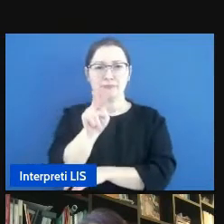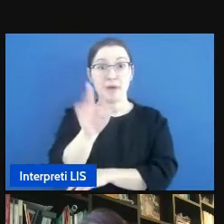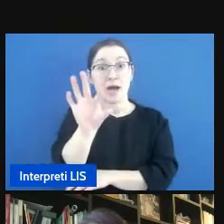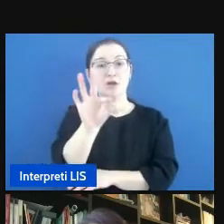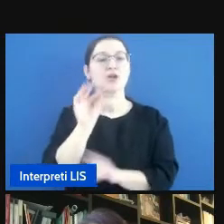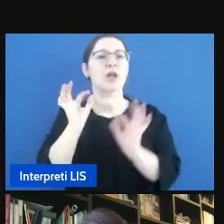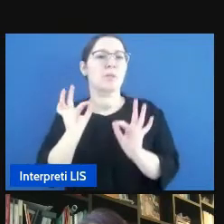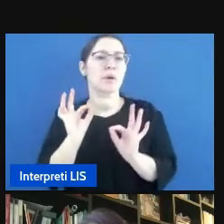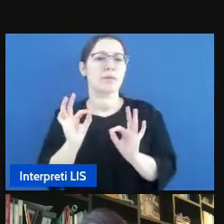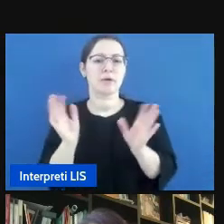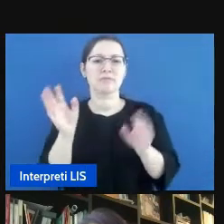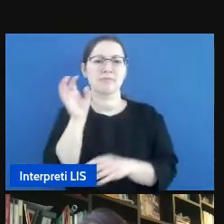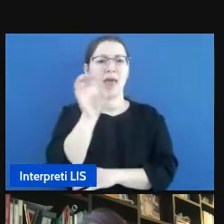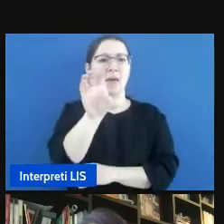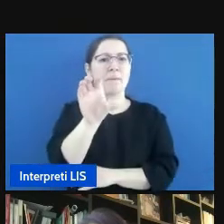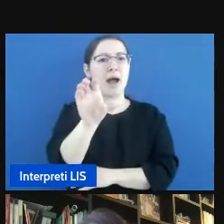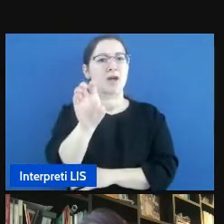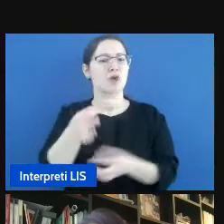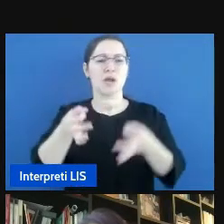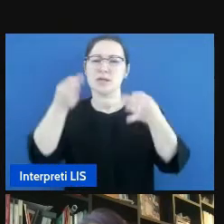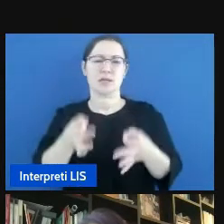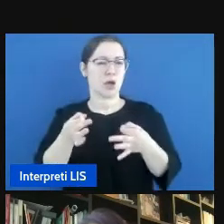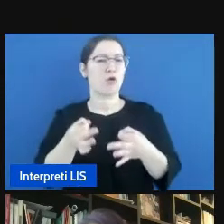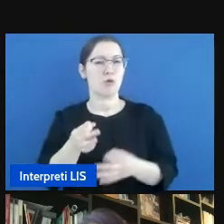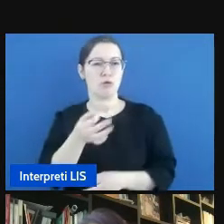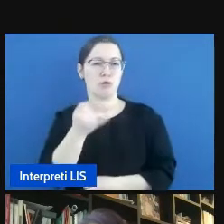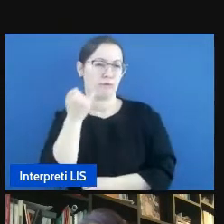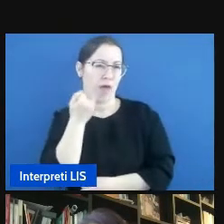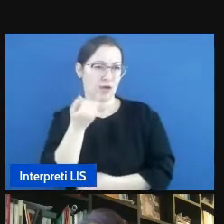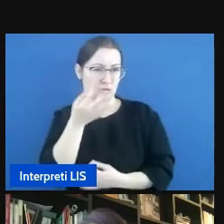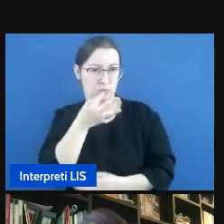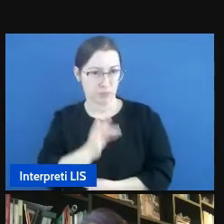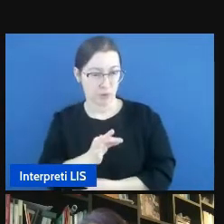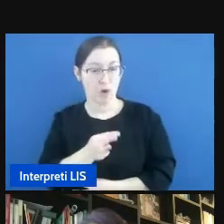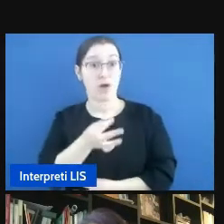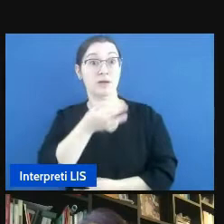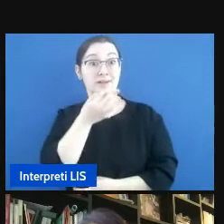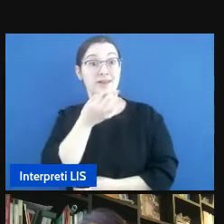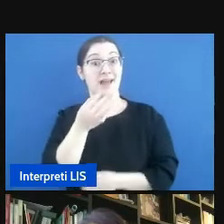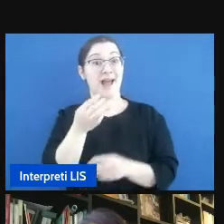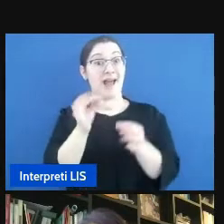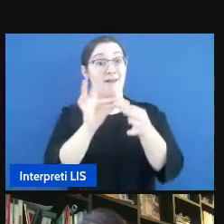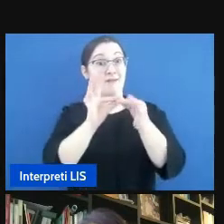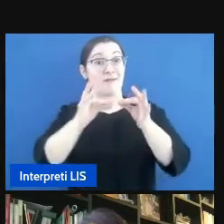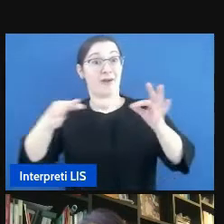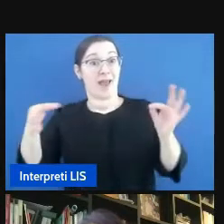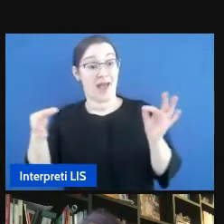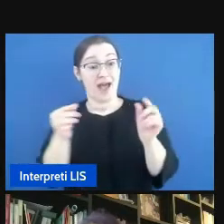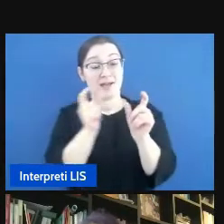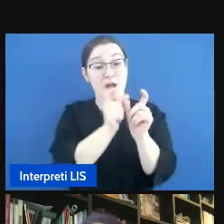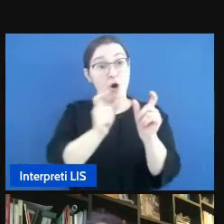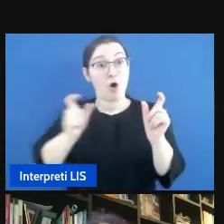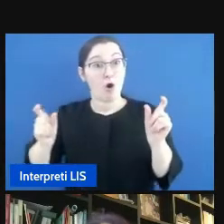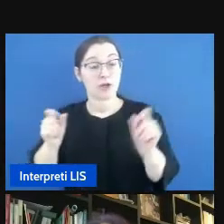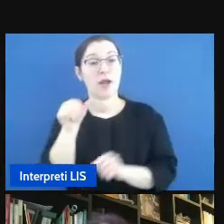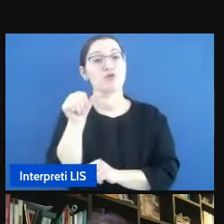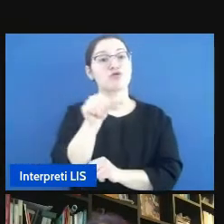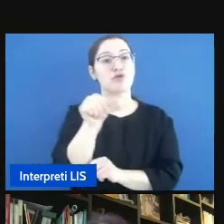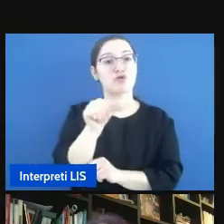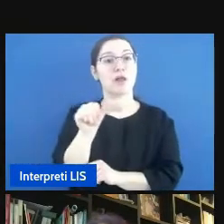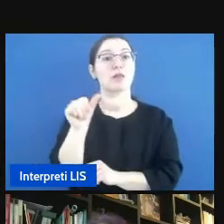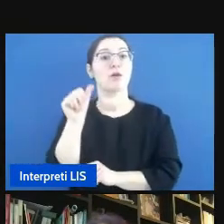molto semplice in cui l'ordine delle parole è comunque soggetto verbo oggetto, cioè quella a sinistra.